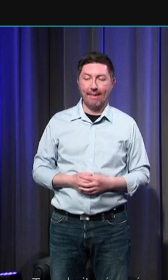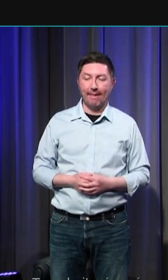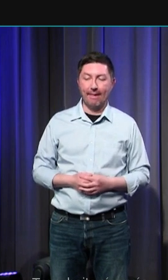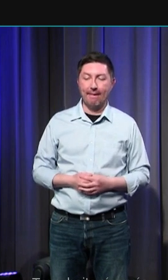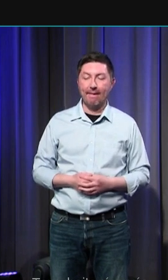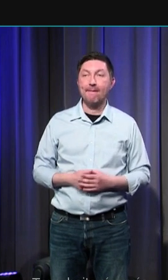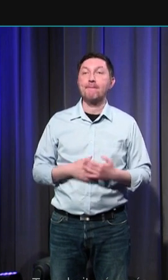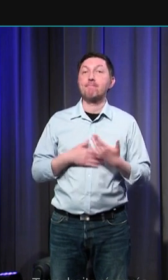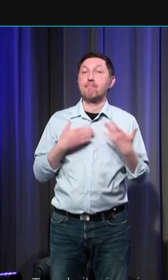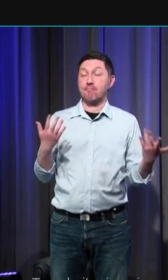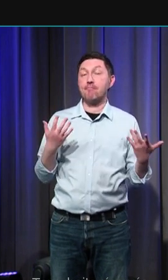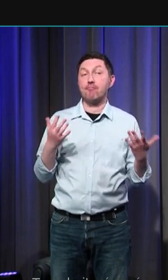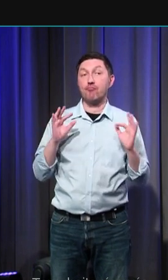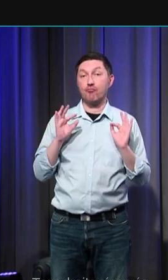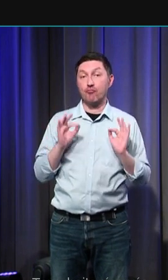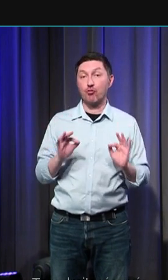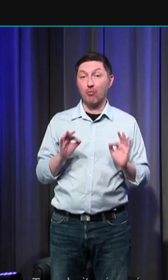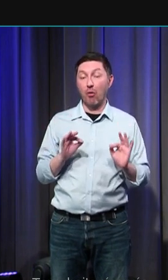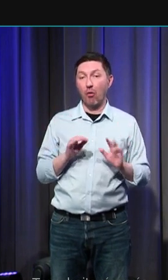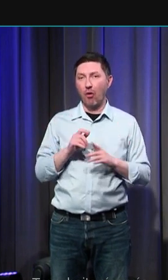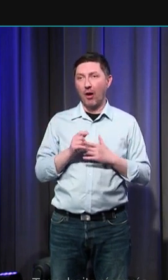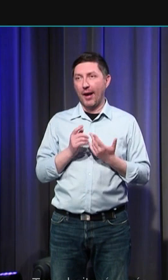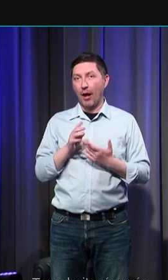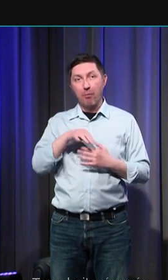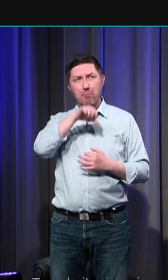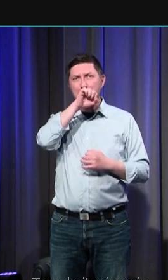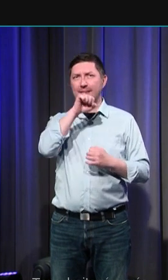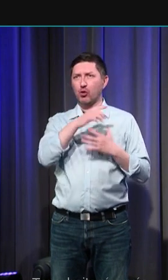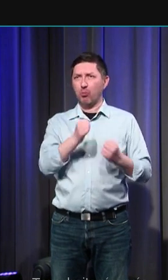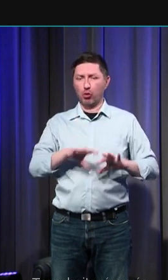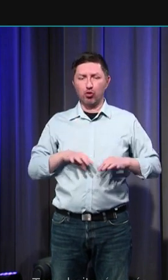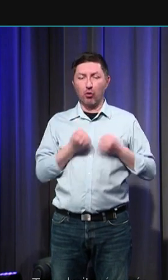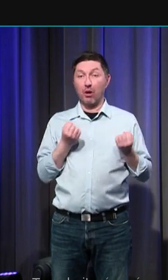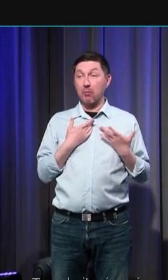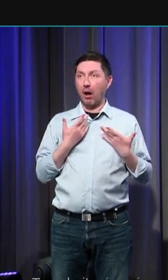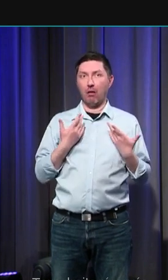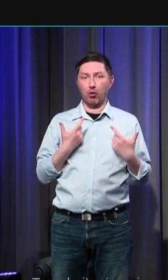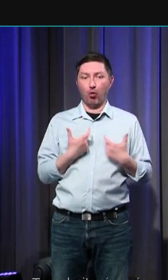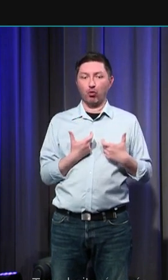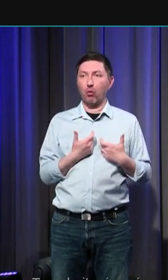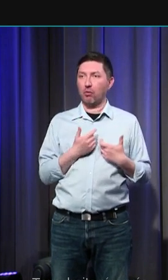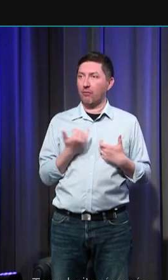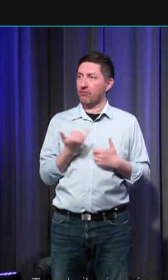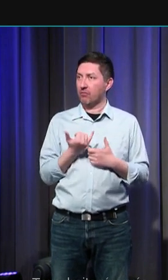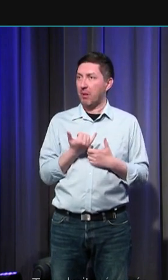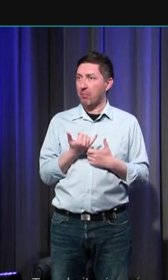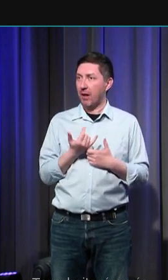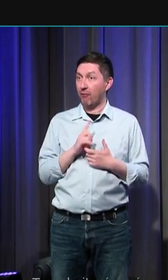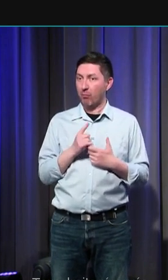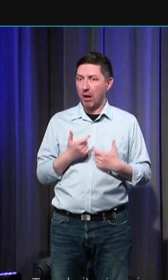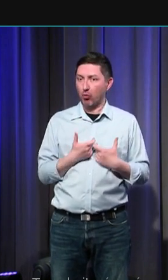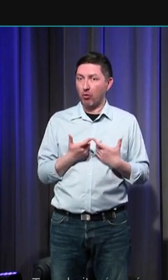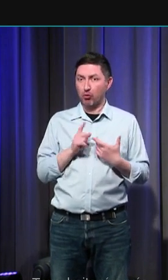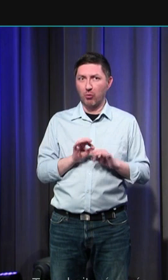passions qui sauvent, il n'est plus de question de mesure si les talons ce sont les passions, les souffrances, les